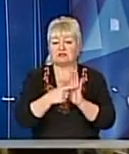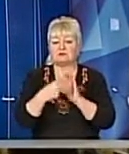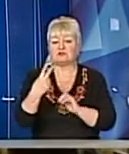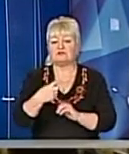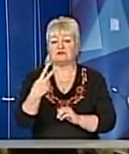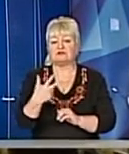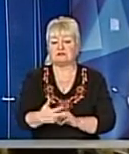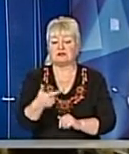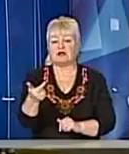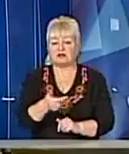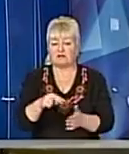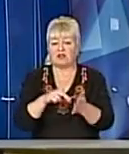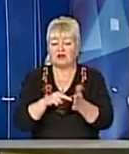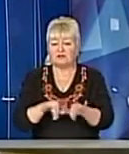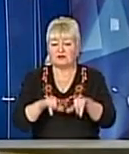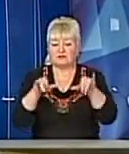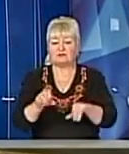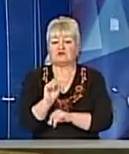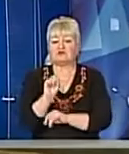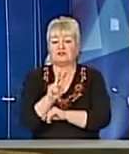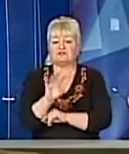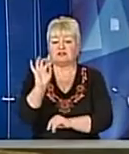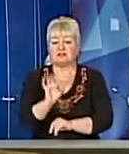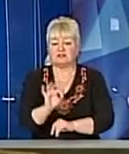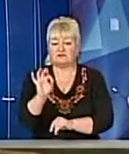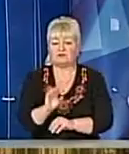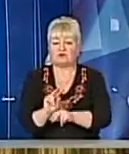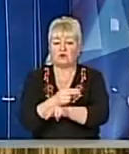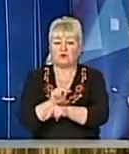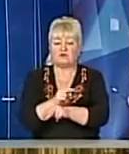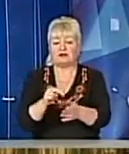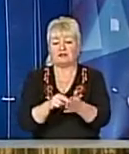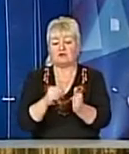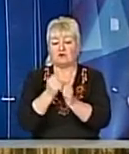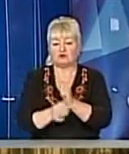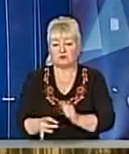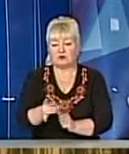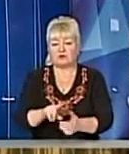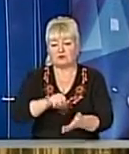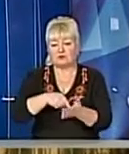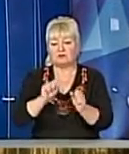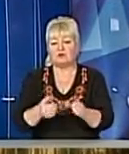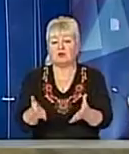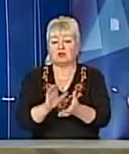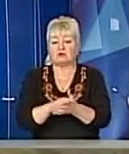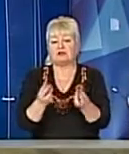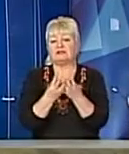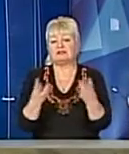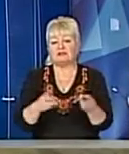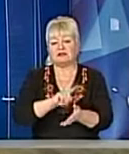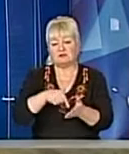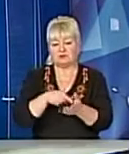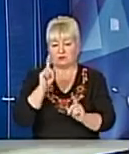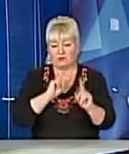Тарифи зростуть в середньому на 12% і з коригуванням тарифів у кожному з районів міста можна ознайомитись на сайті міської ради